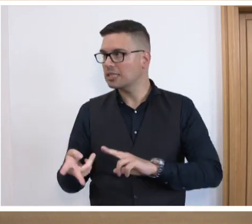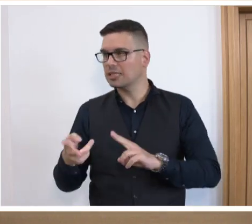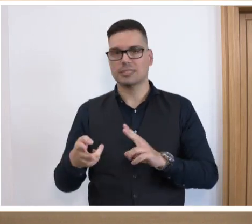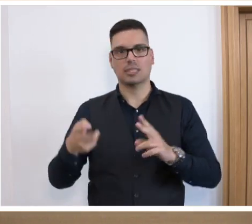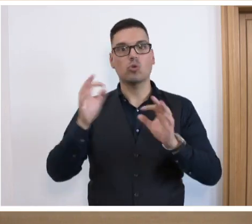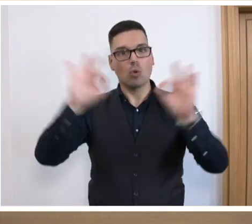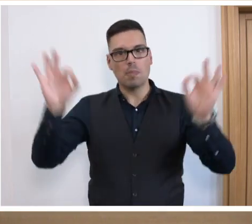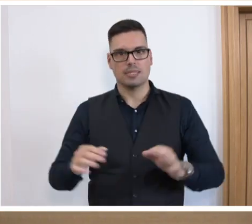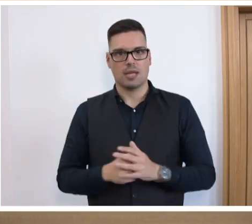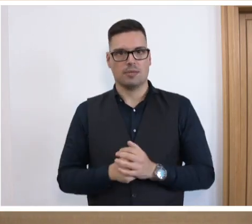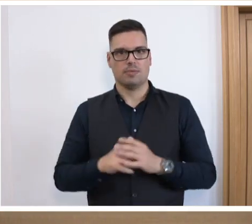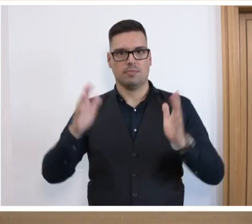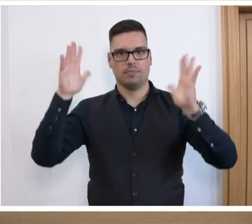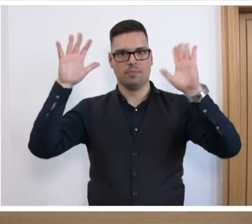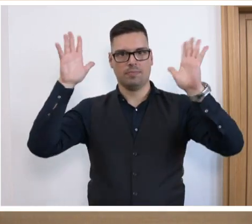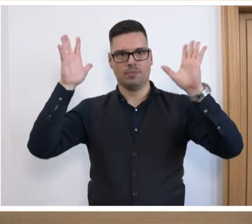also auch besser.